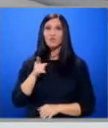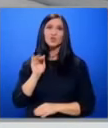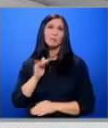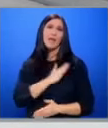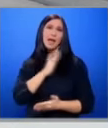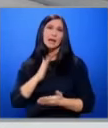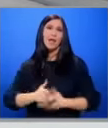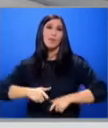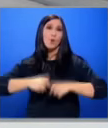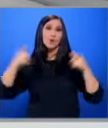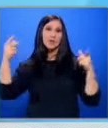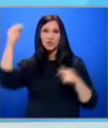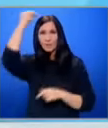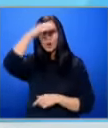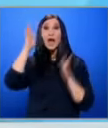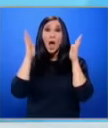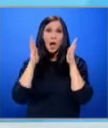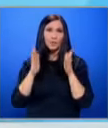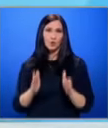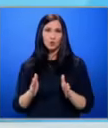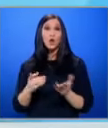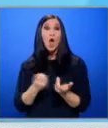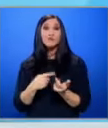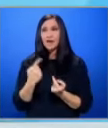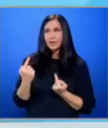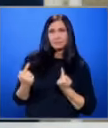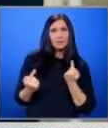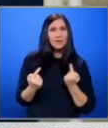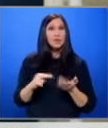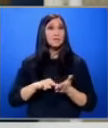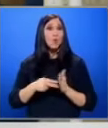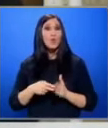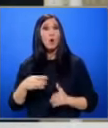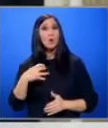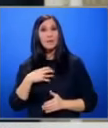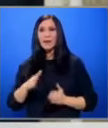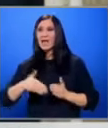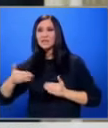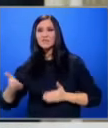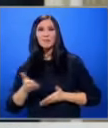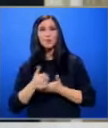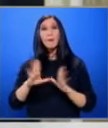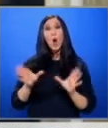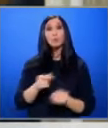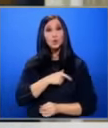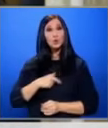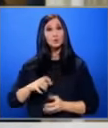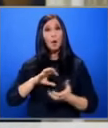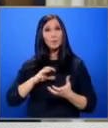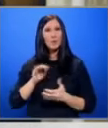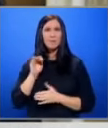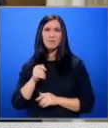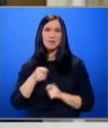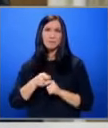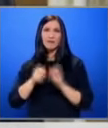демократична България, категорично. Всяка заигравка с модела ГЕРБ извън подкрепата за общонационални политики би